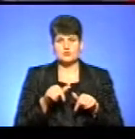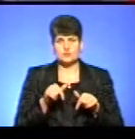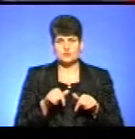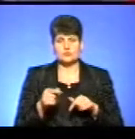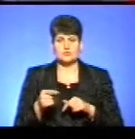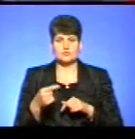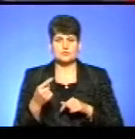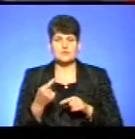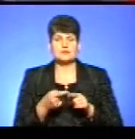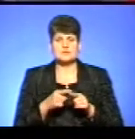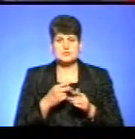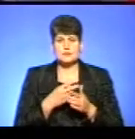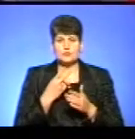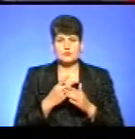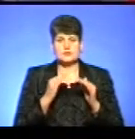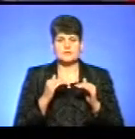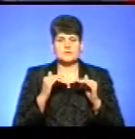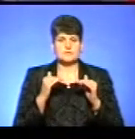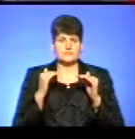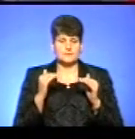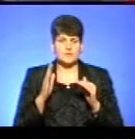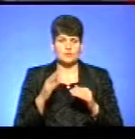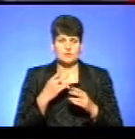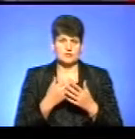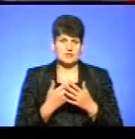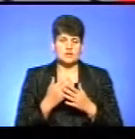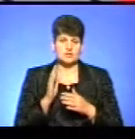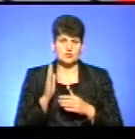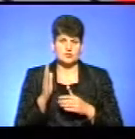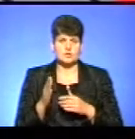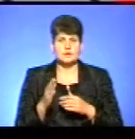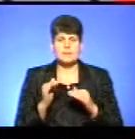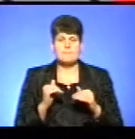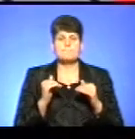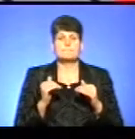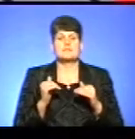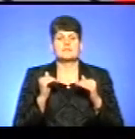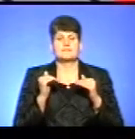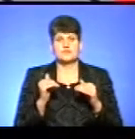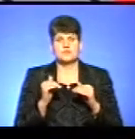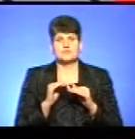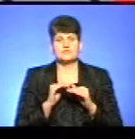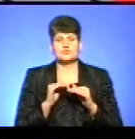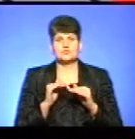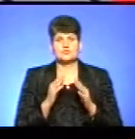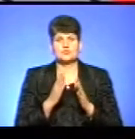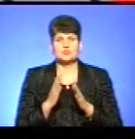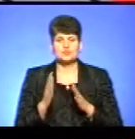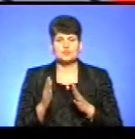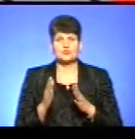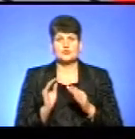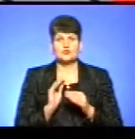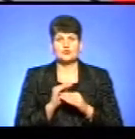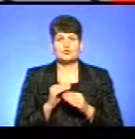Тернопільщині, тому ці показники зростають. Тому ми будемо далі орієнтуватися на підвищення в структурі експорту товарів з доданою